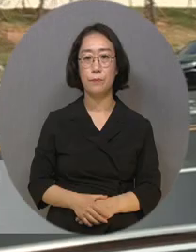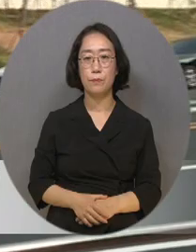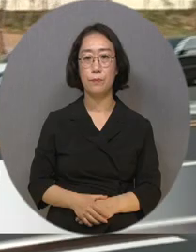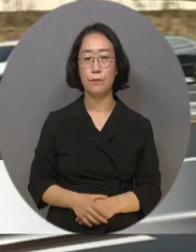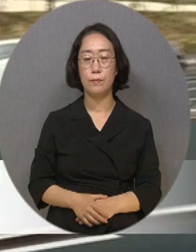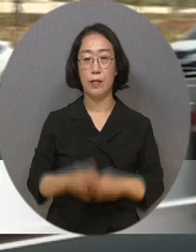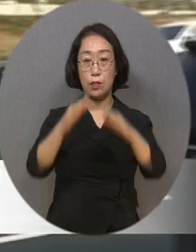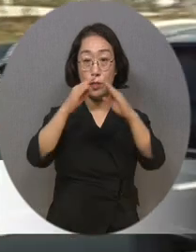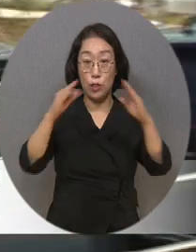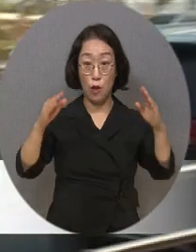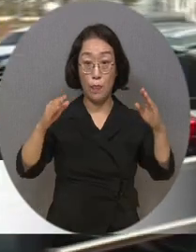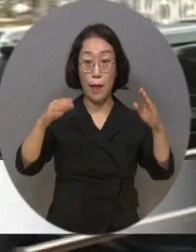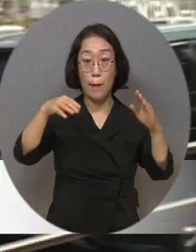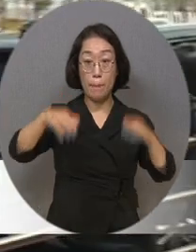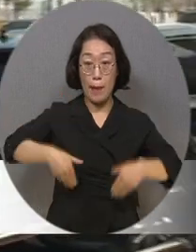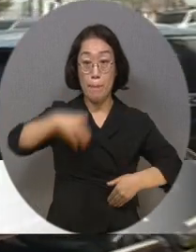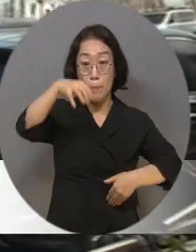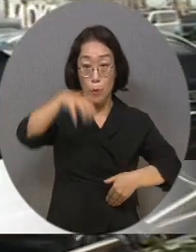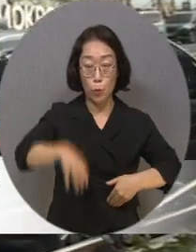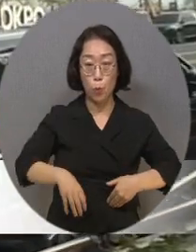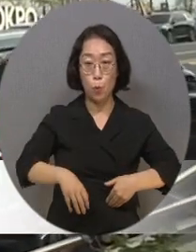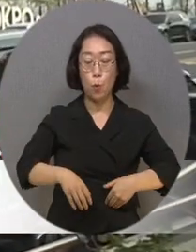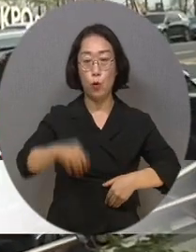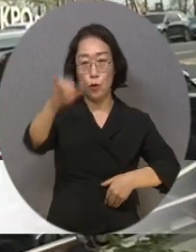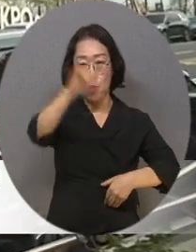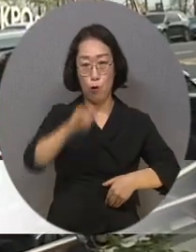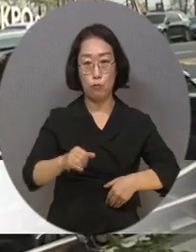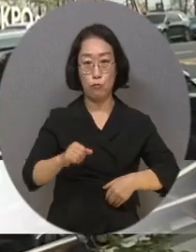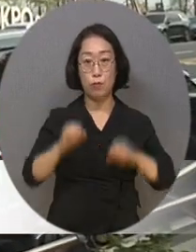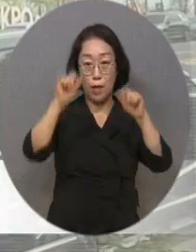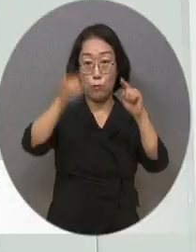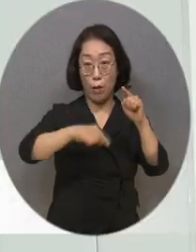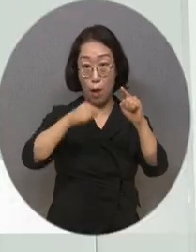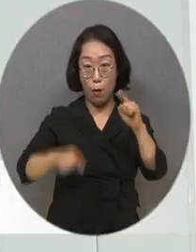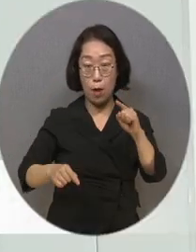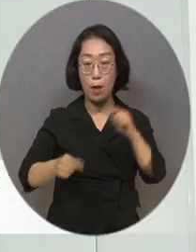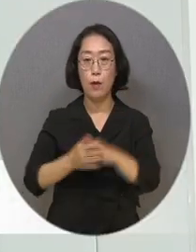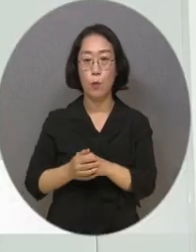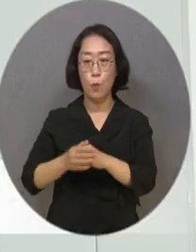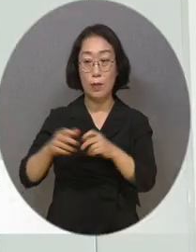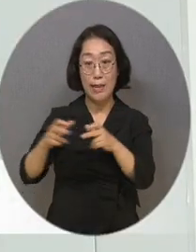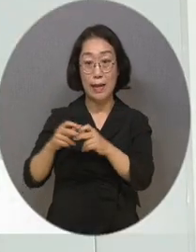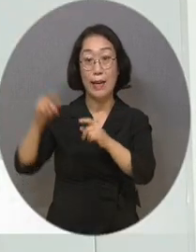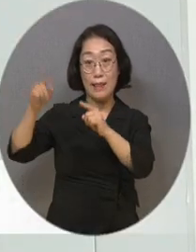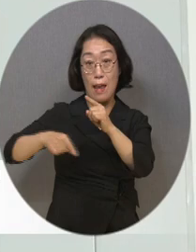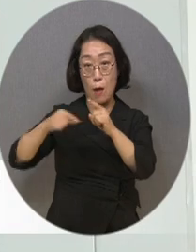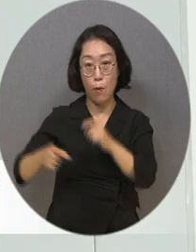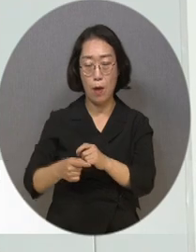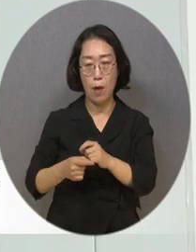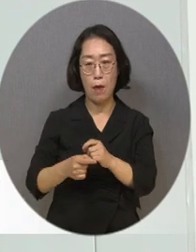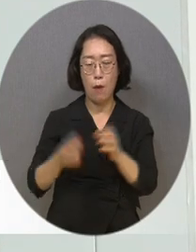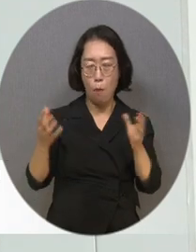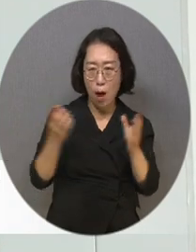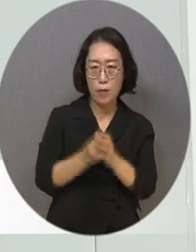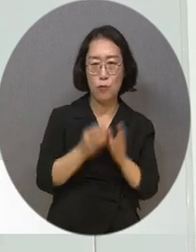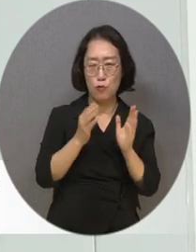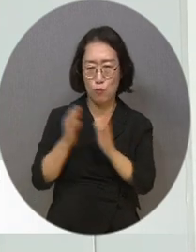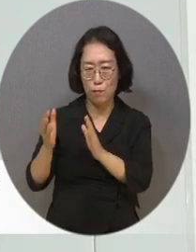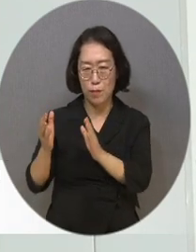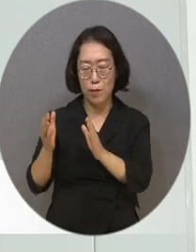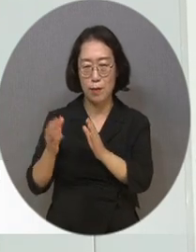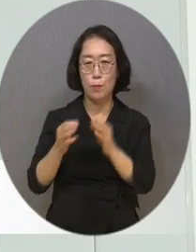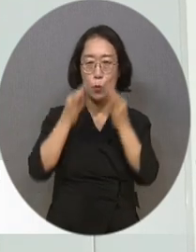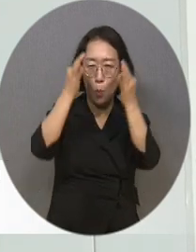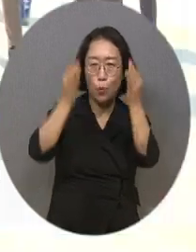전남도는 전국체전과 전국장애인체전 개막을 40여일 앞두고 부족함 없는 대회를 위한 준비에 매진하고